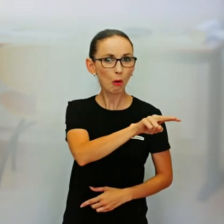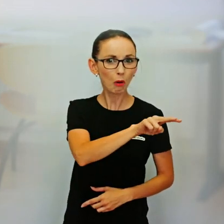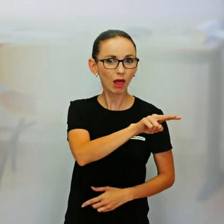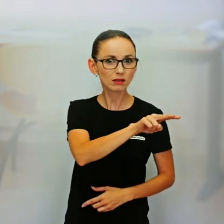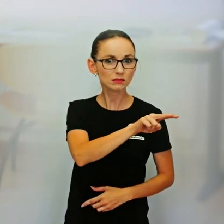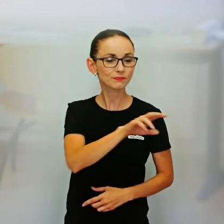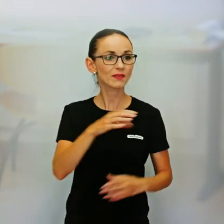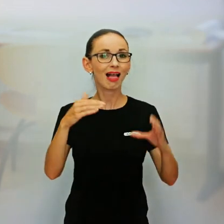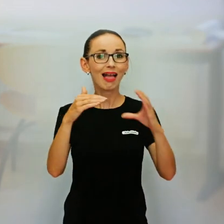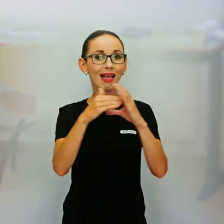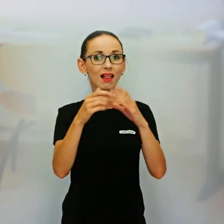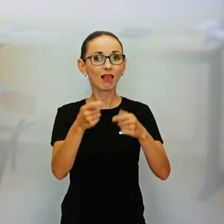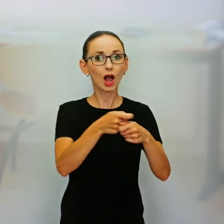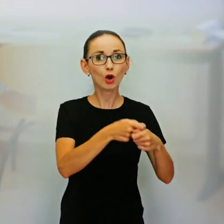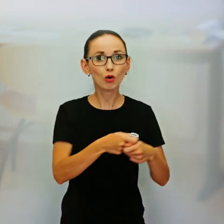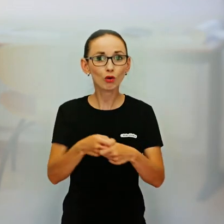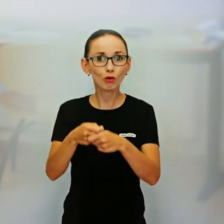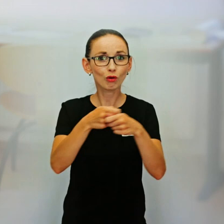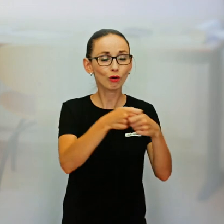nikto im to nenadiktoval,